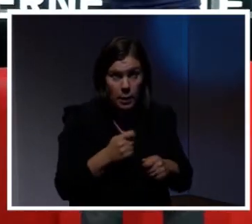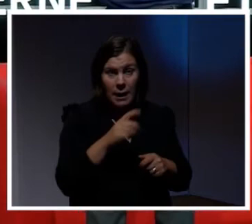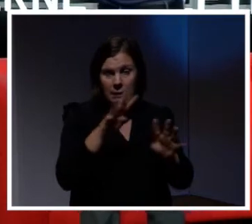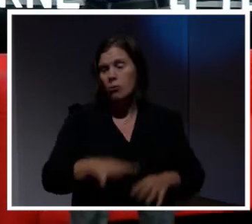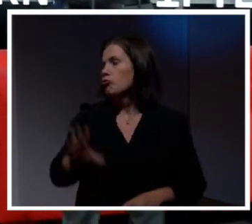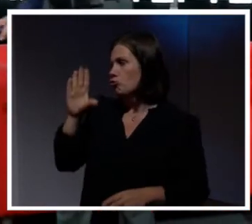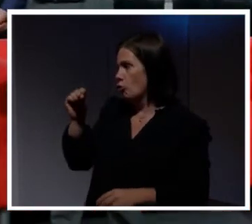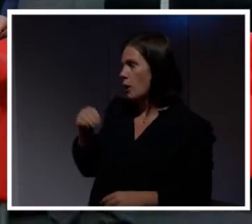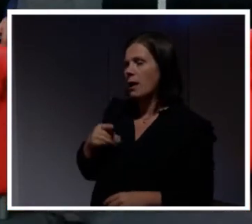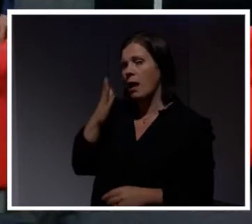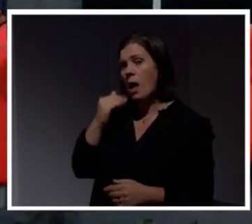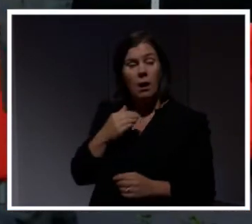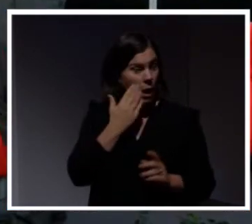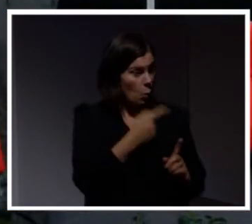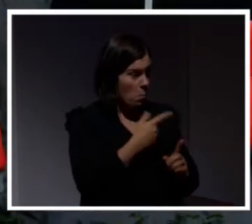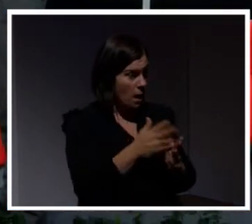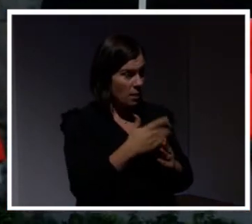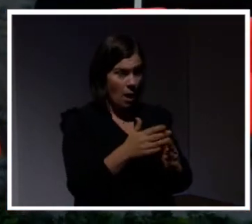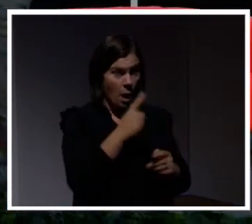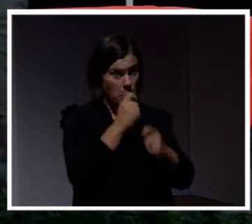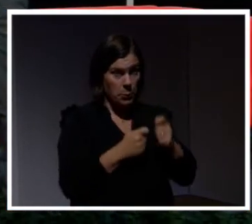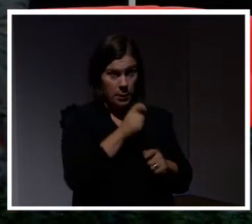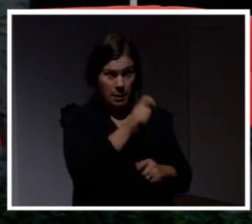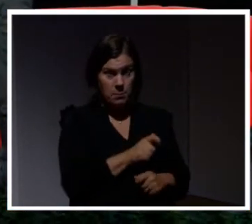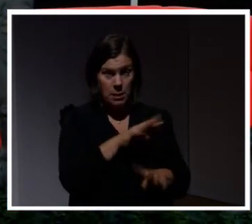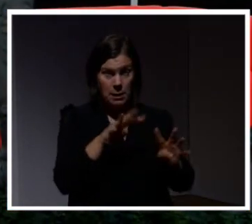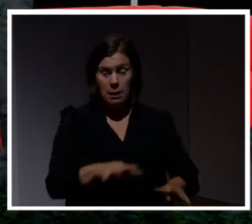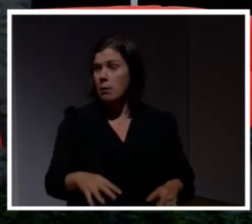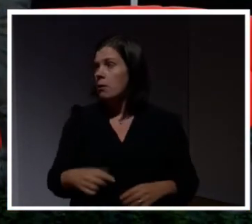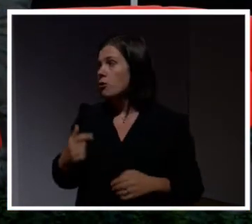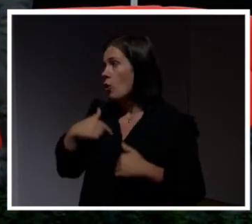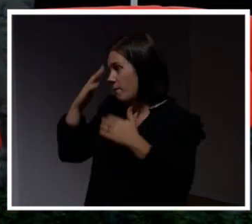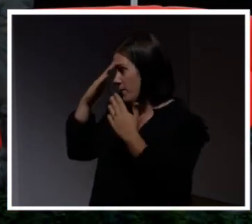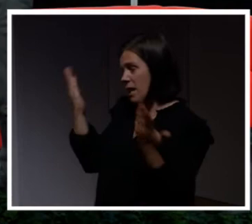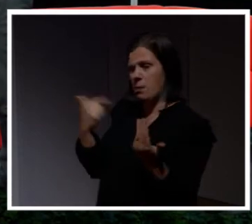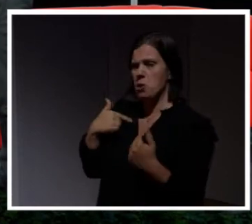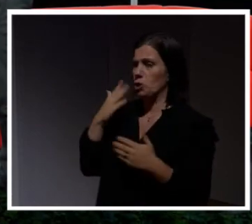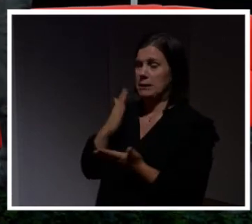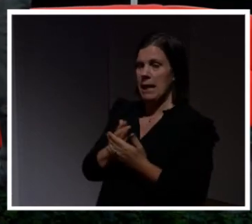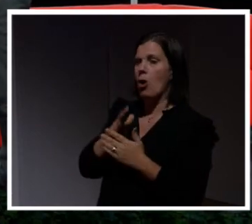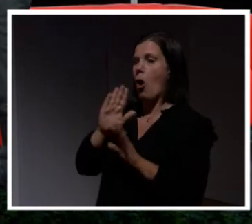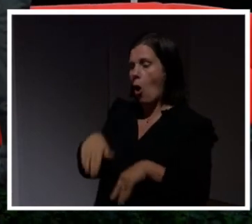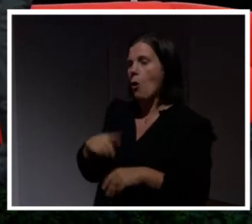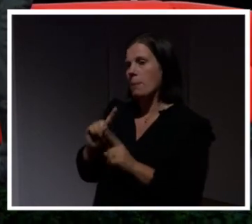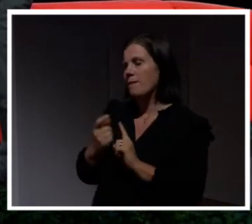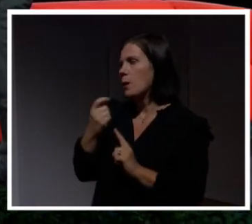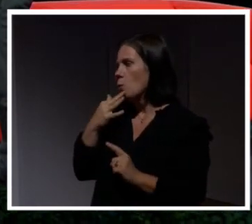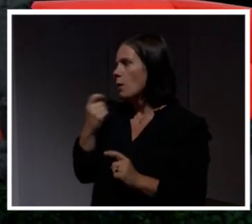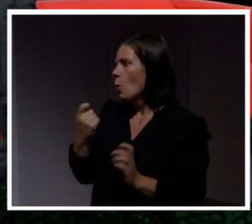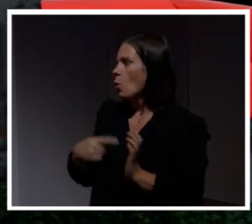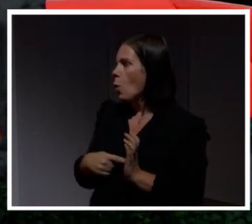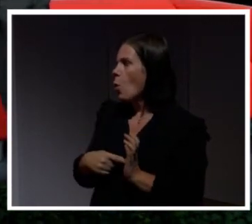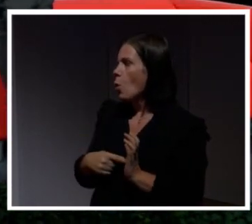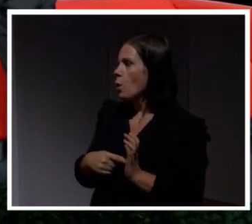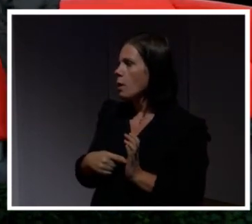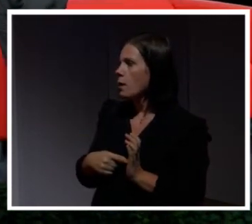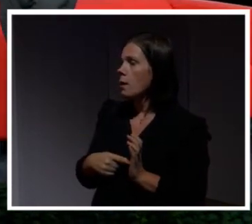Alla gör det. Kan du bara berätta superkort. Hur lurade man dig? Jag vet inte, men jag är helt säker på att jag har blivit lurad någon gång. Och det är